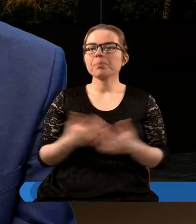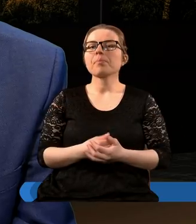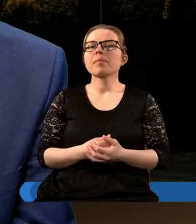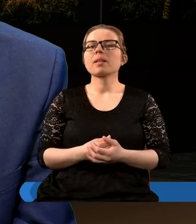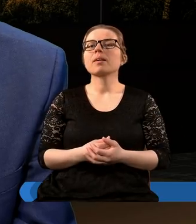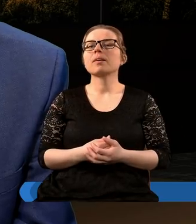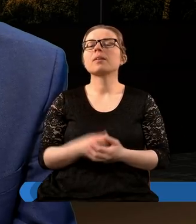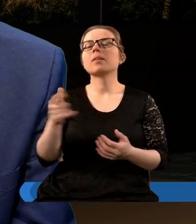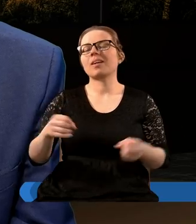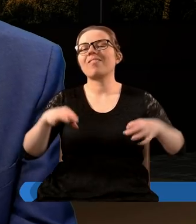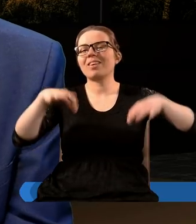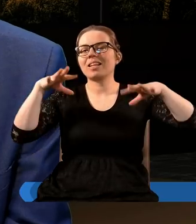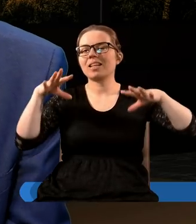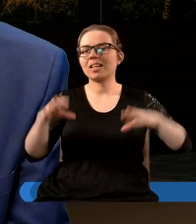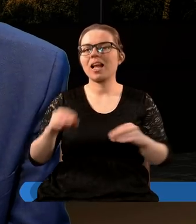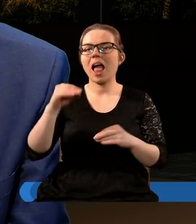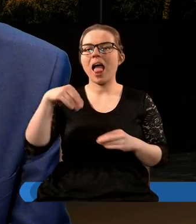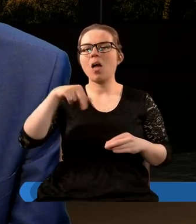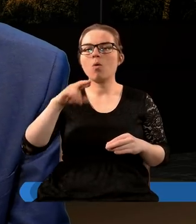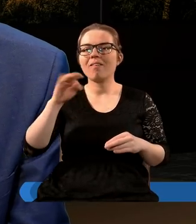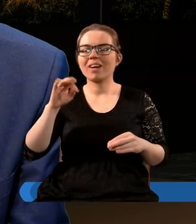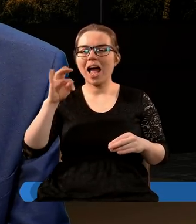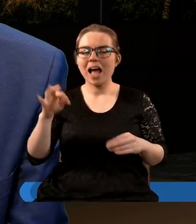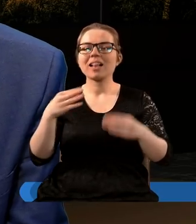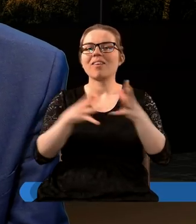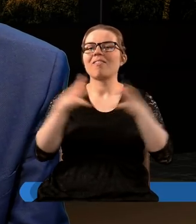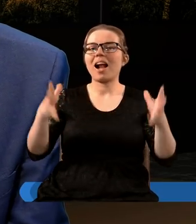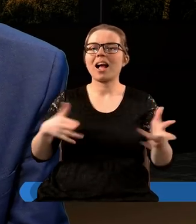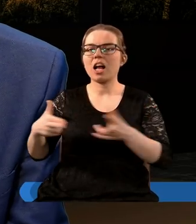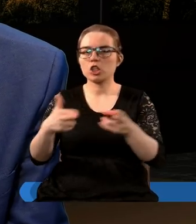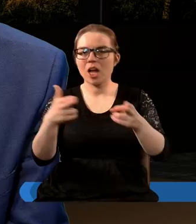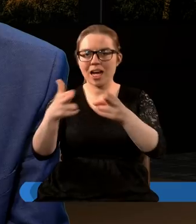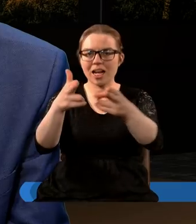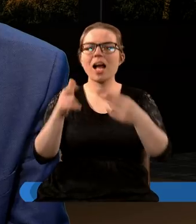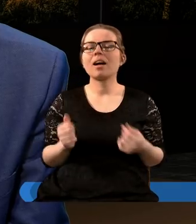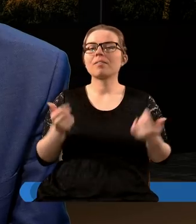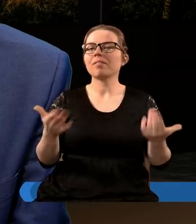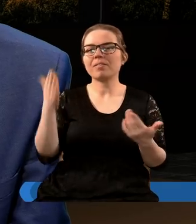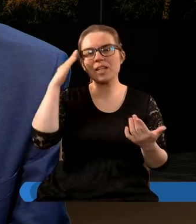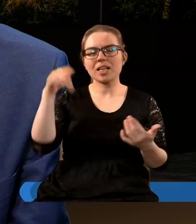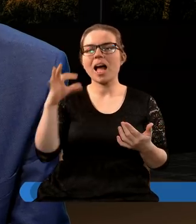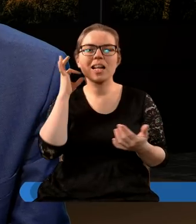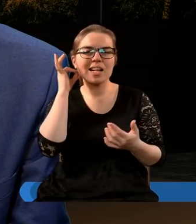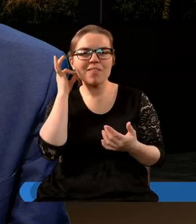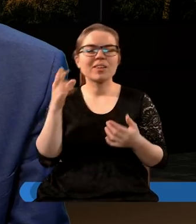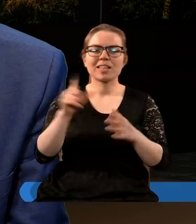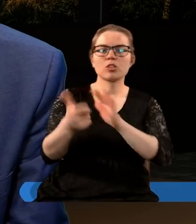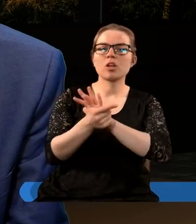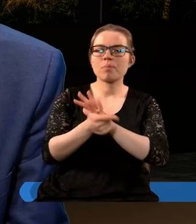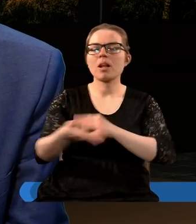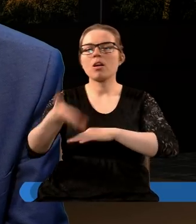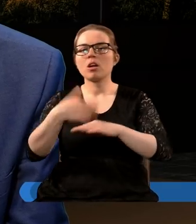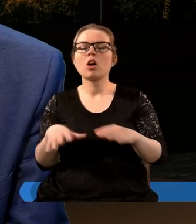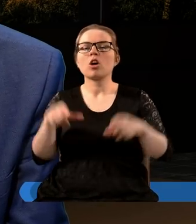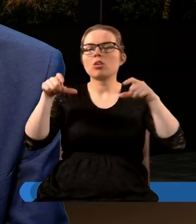to wyschnięcie Eufratu wielkiej rzeki a wiemy że ta niewiasta z siedemnastego